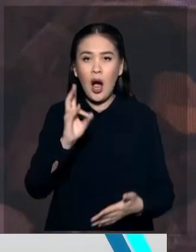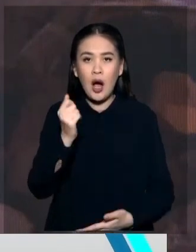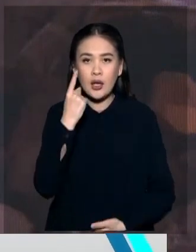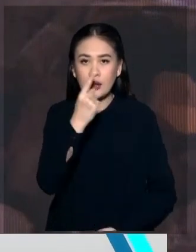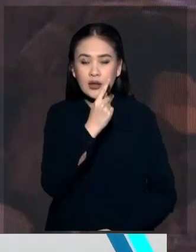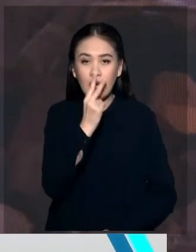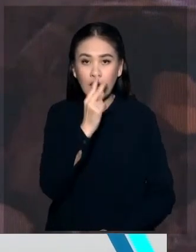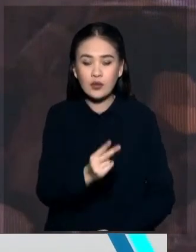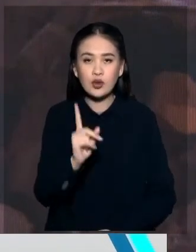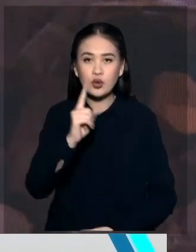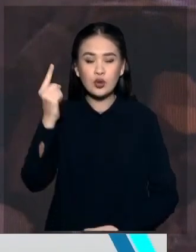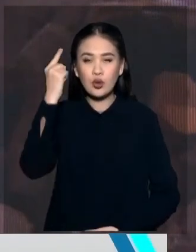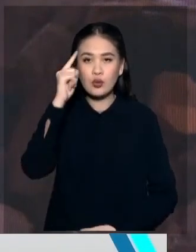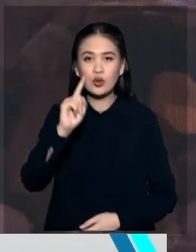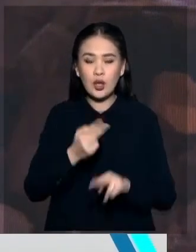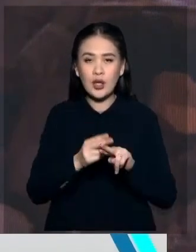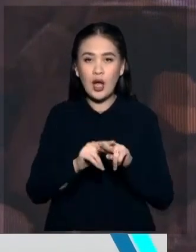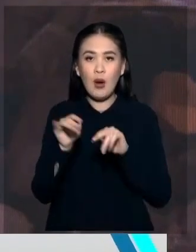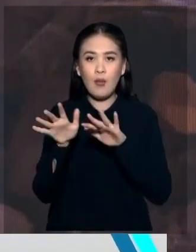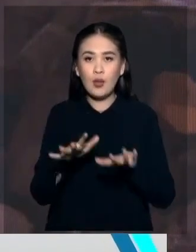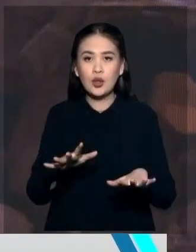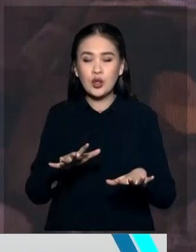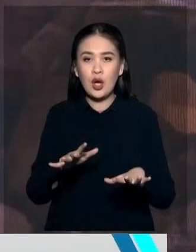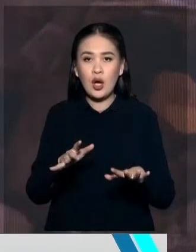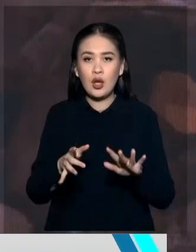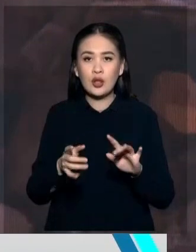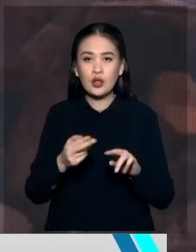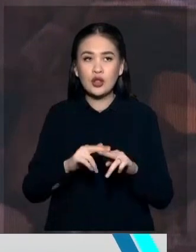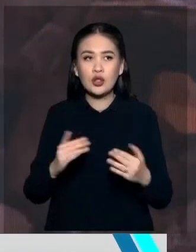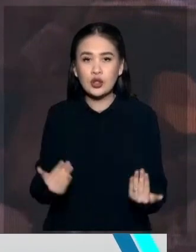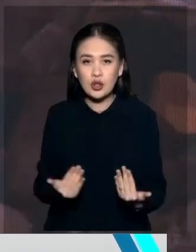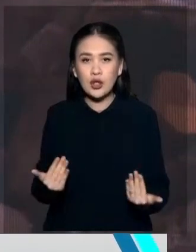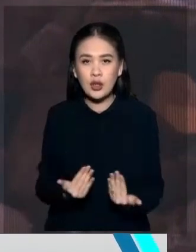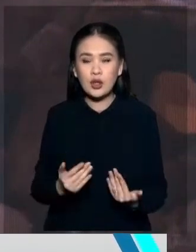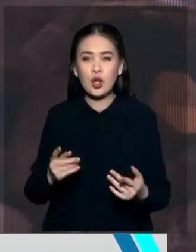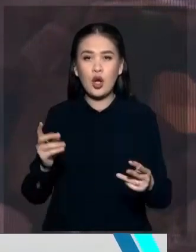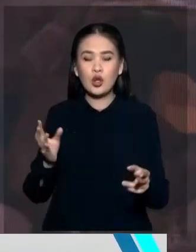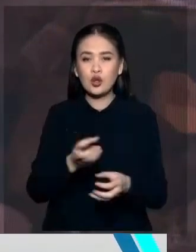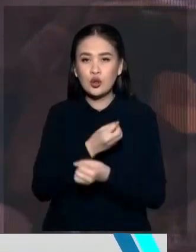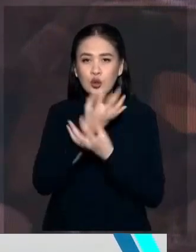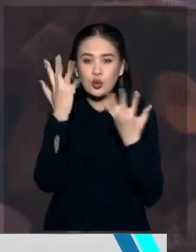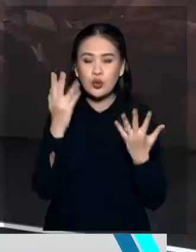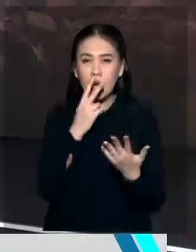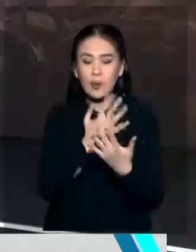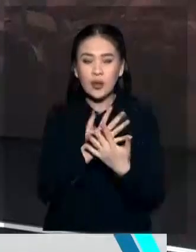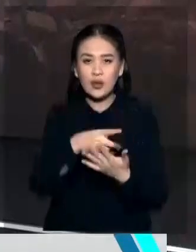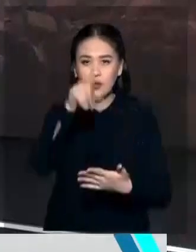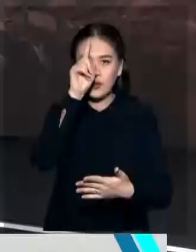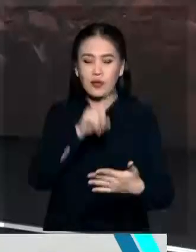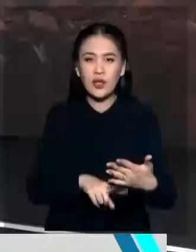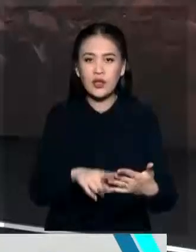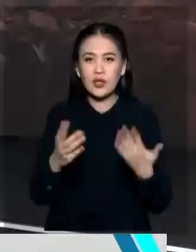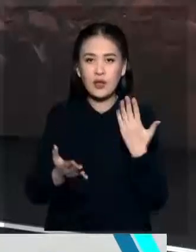вот ты думаешь, вот так происходит жизнь, так происходит чудо, и начинаешь верить, наверное,